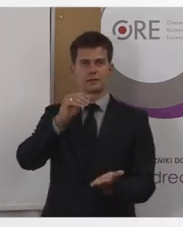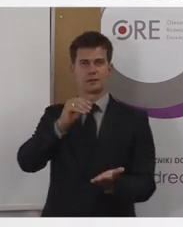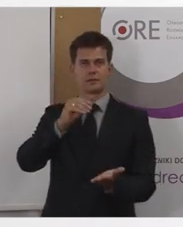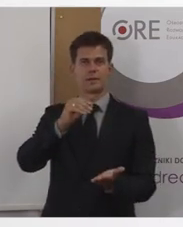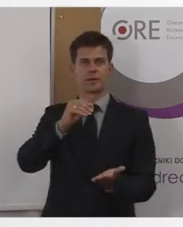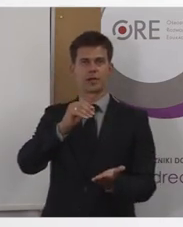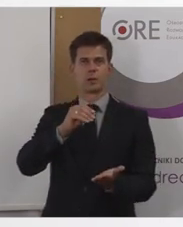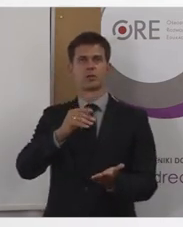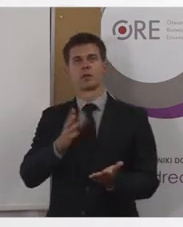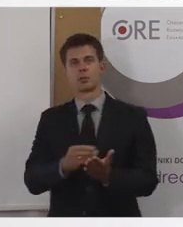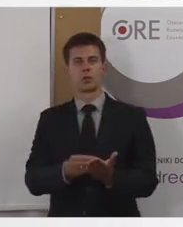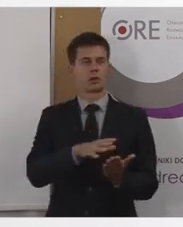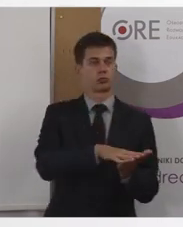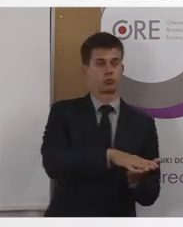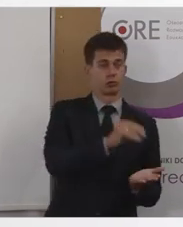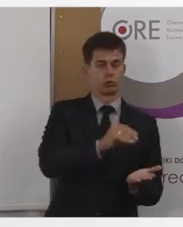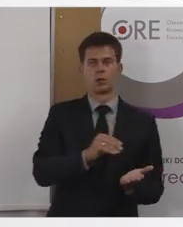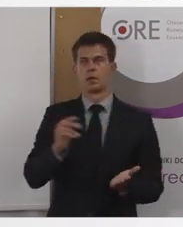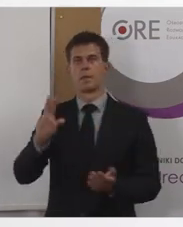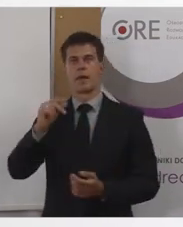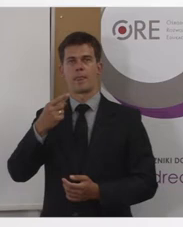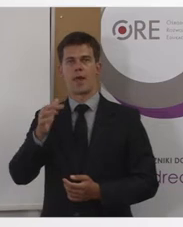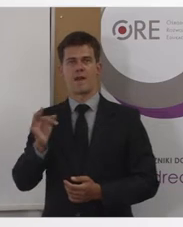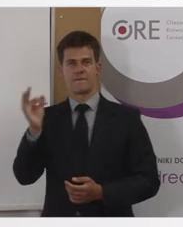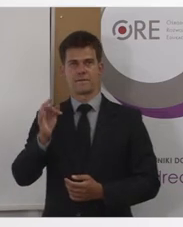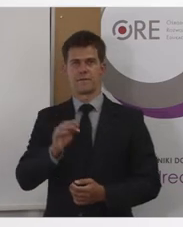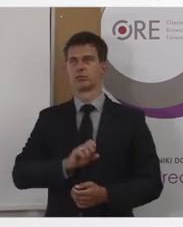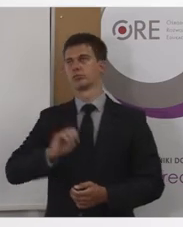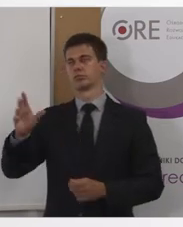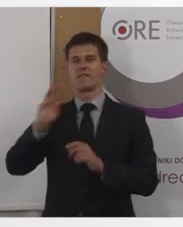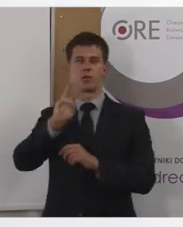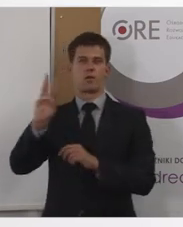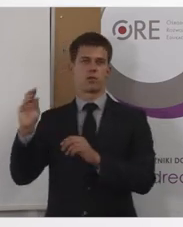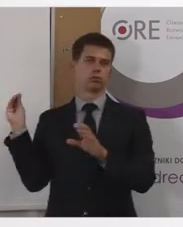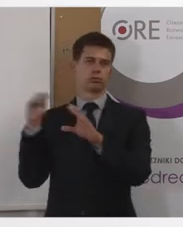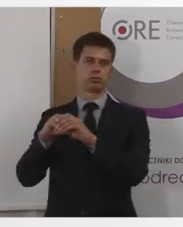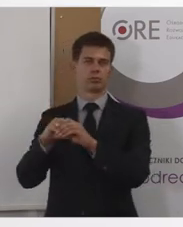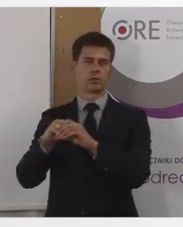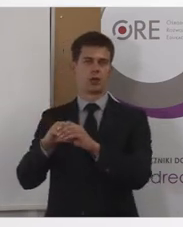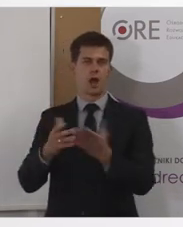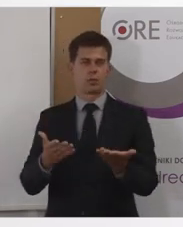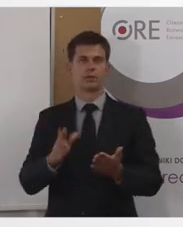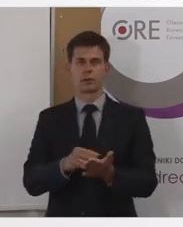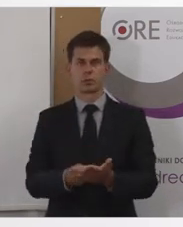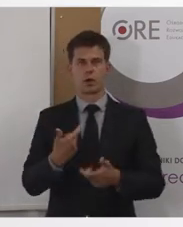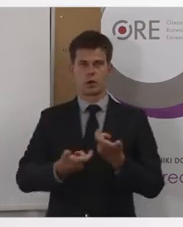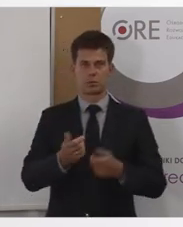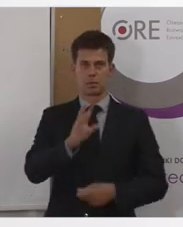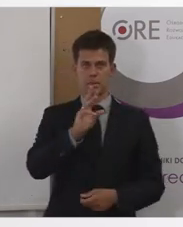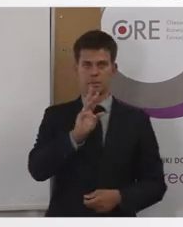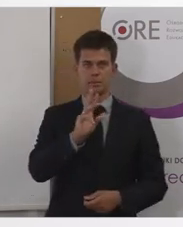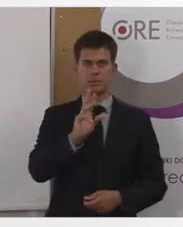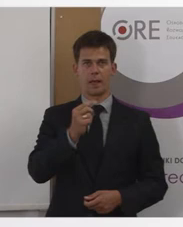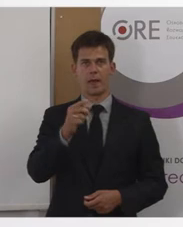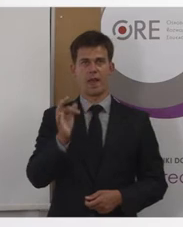Ktoś sobie zeskanuje, stworzy plik PDF i na przykład co by się stało, gdyby ktoś w taki sposób stworzył